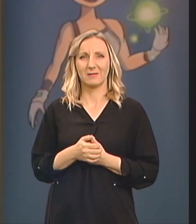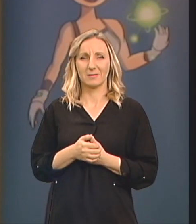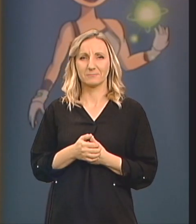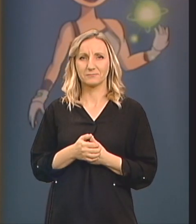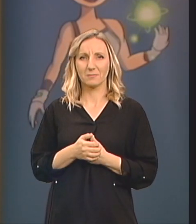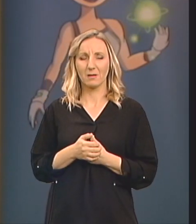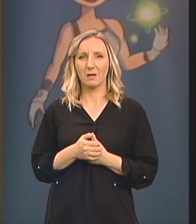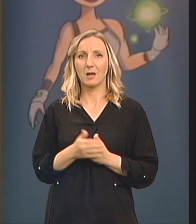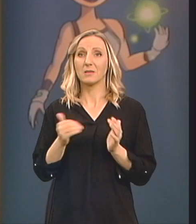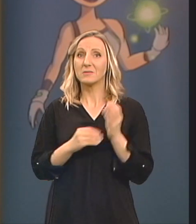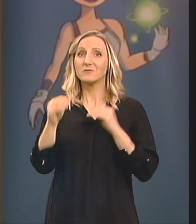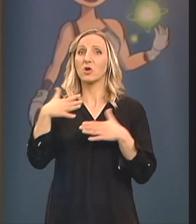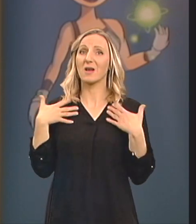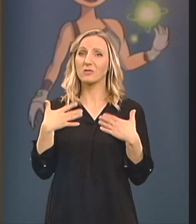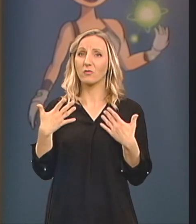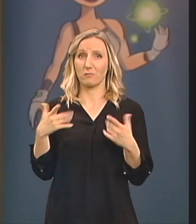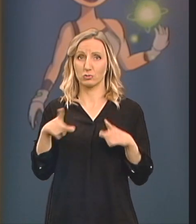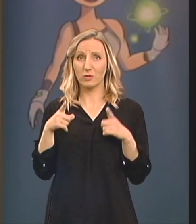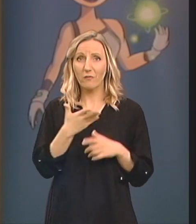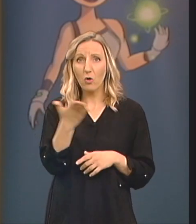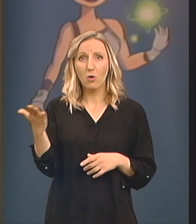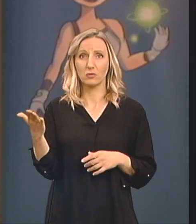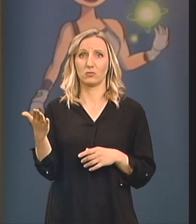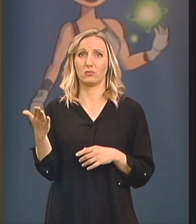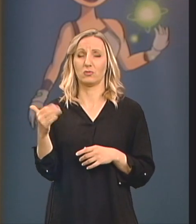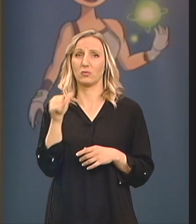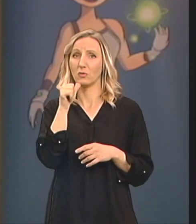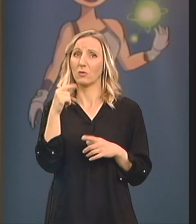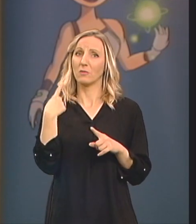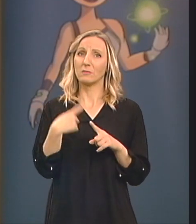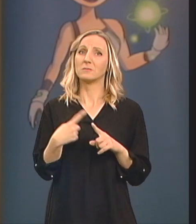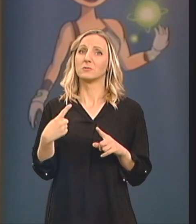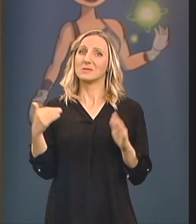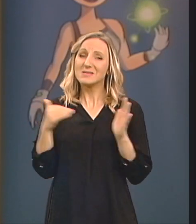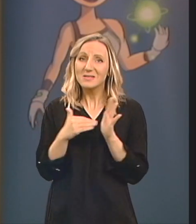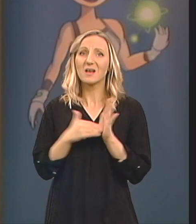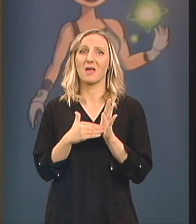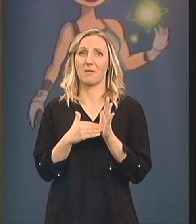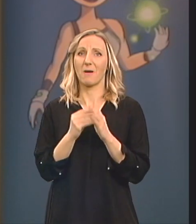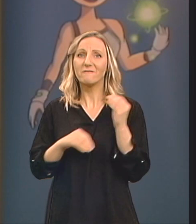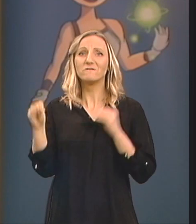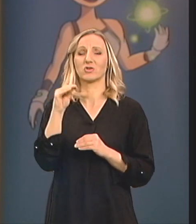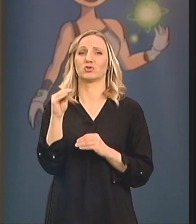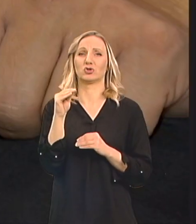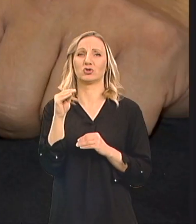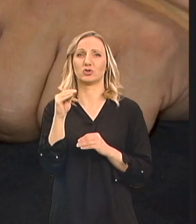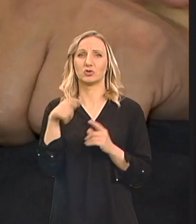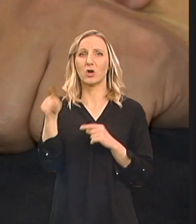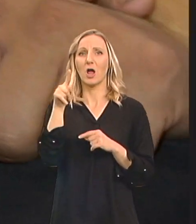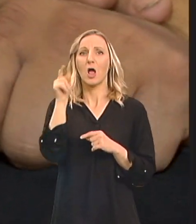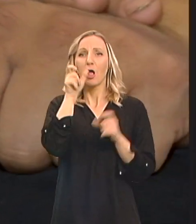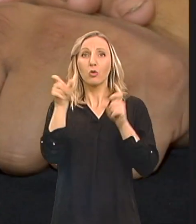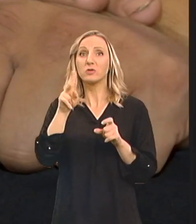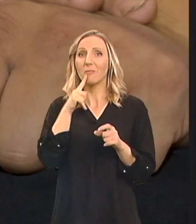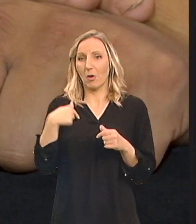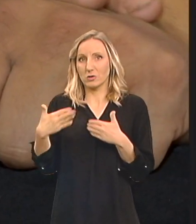Trebamo se malo više radovati životu I trebamo malo više ljudima koji